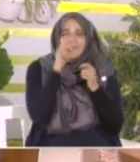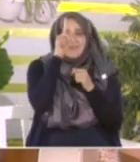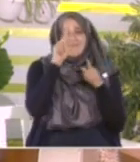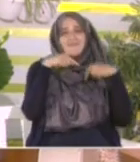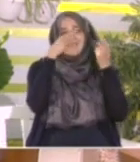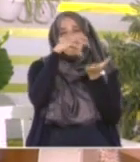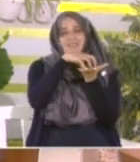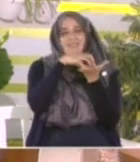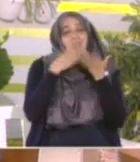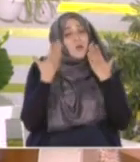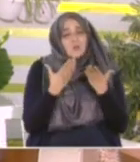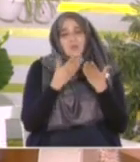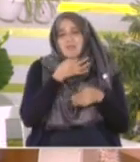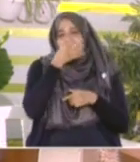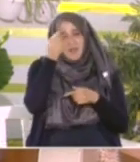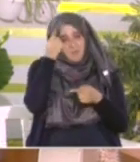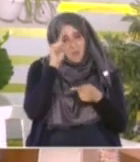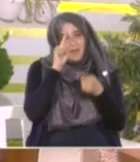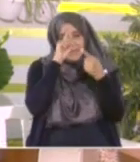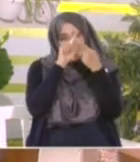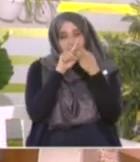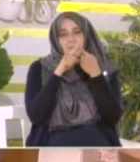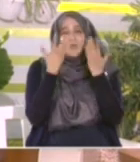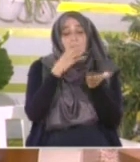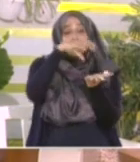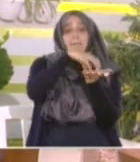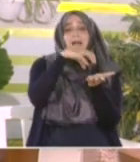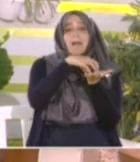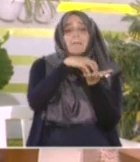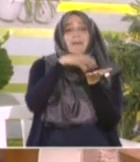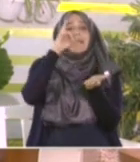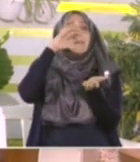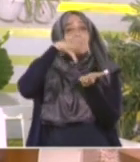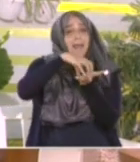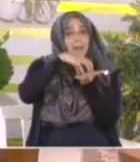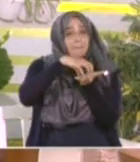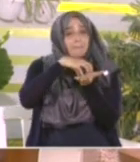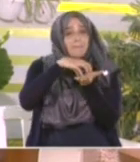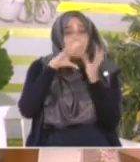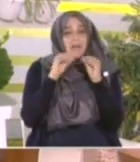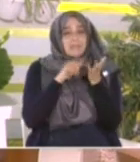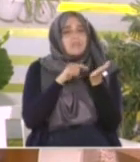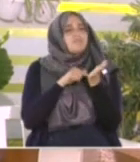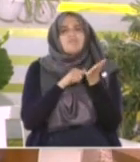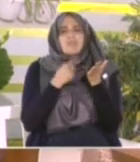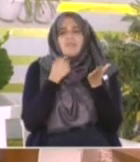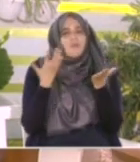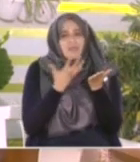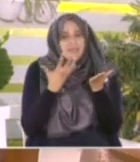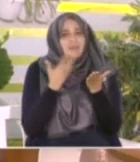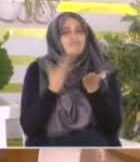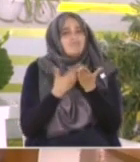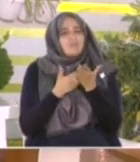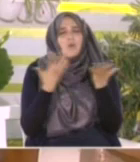فنحدثهم عن هذا المقام مقام إبراهيم عليه السلام و رمزيته و دلالته